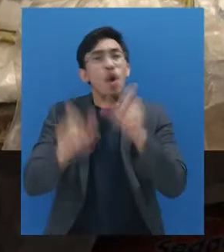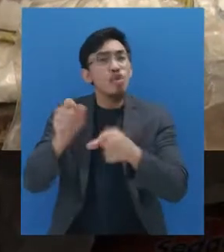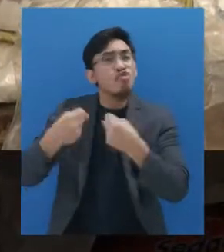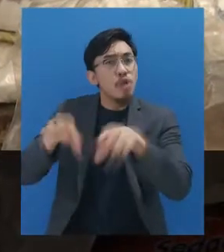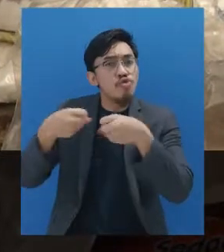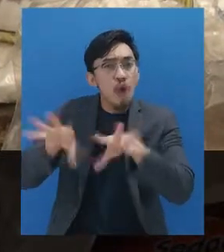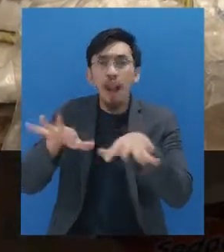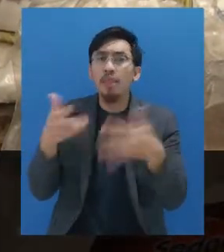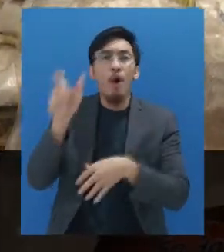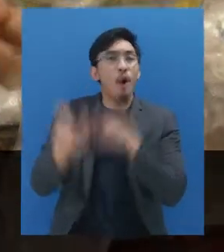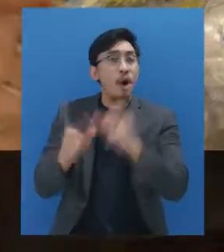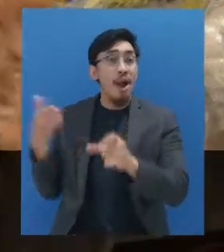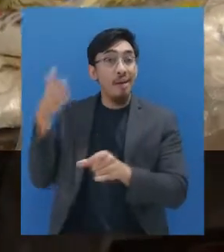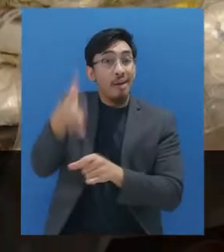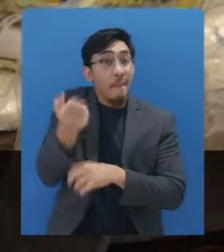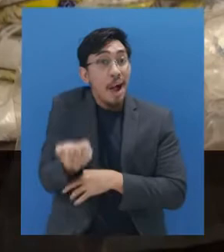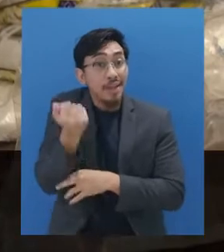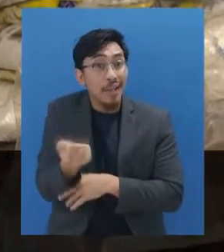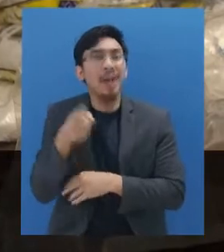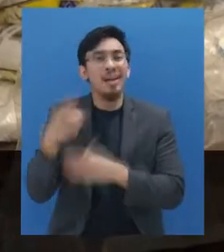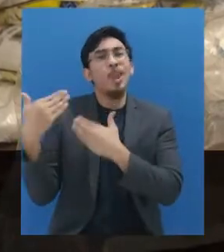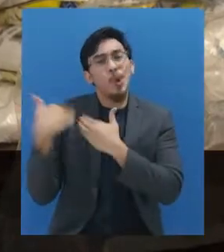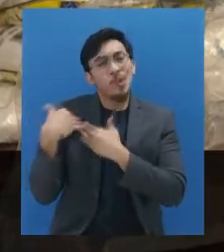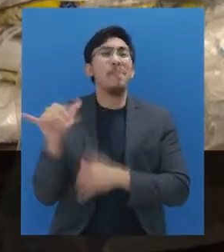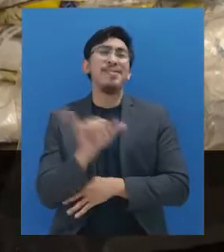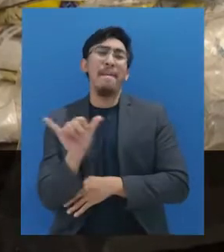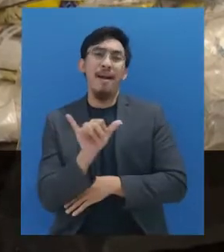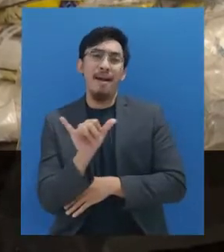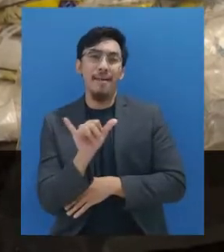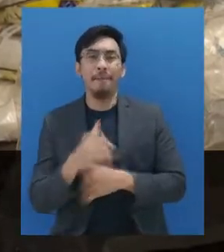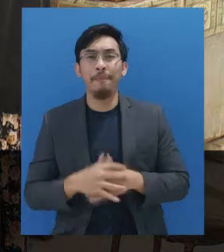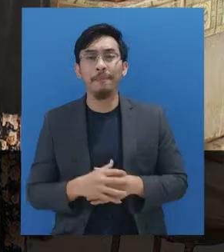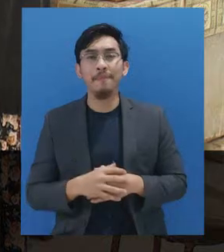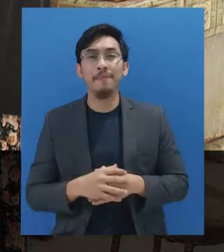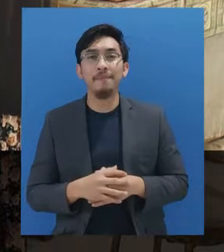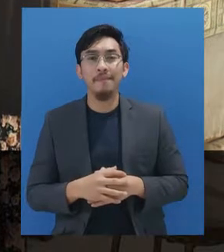lho. Hal ini juga harus dilakukan oleh pedagang dan pengunjung pasar.